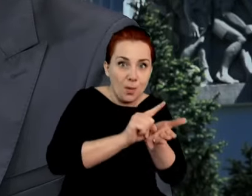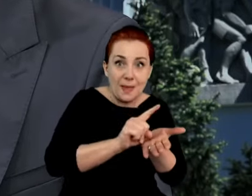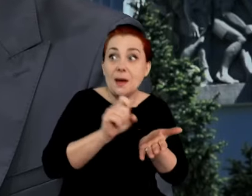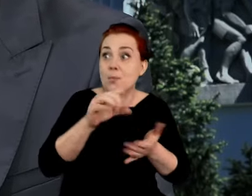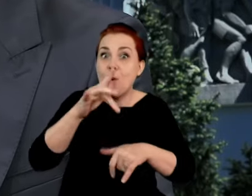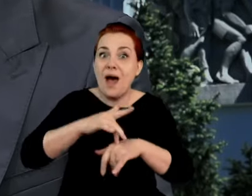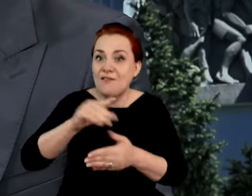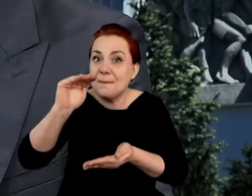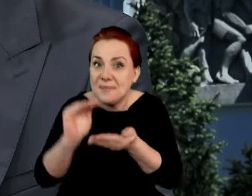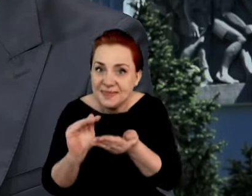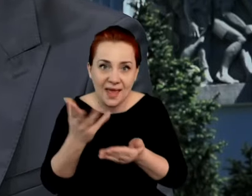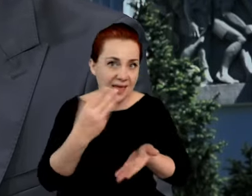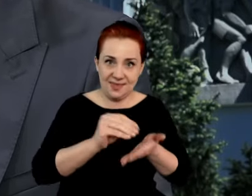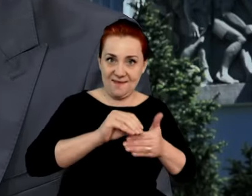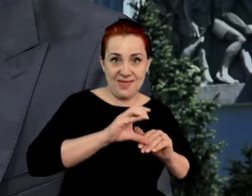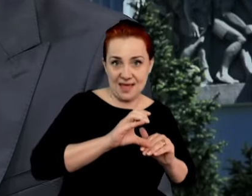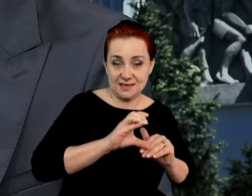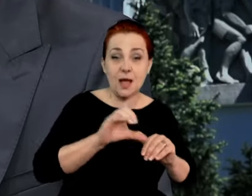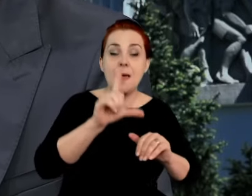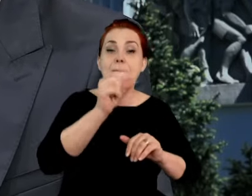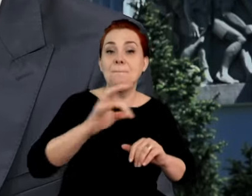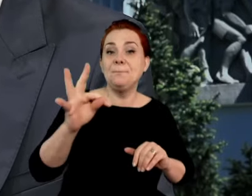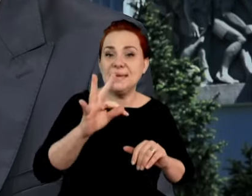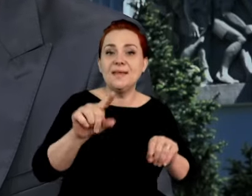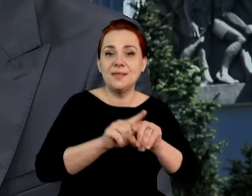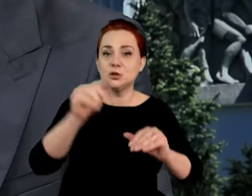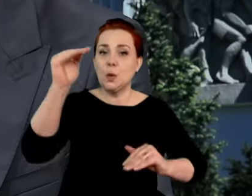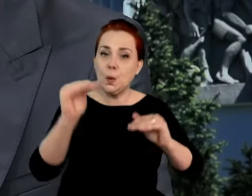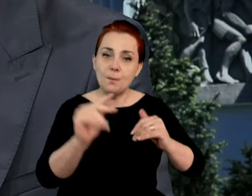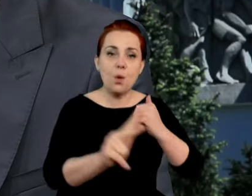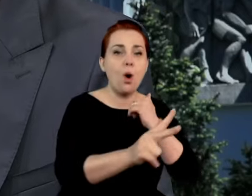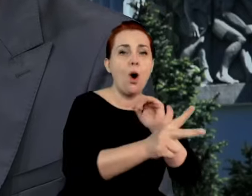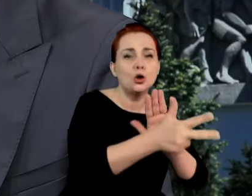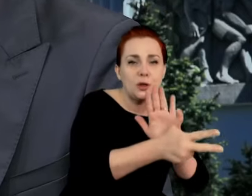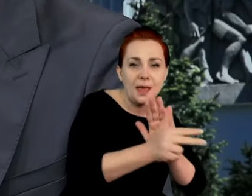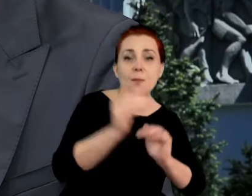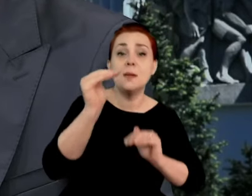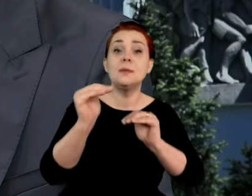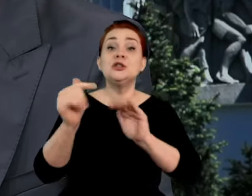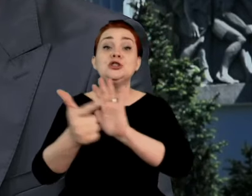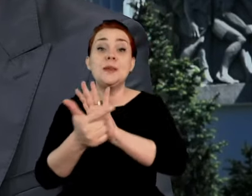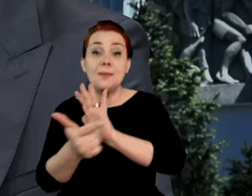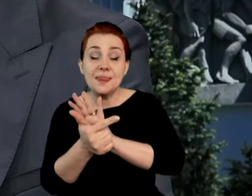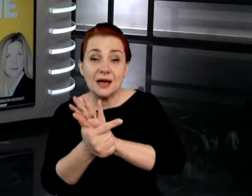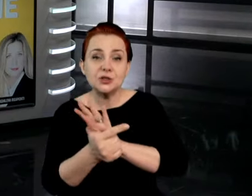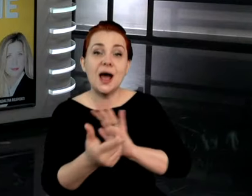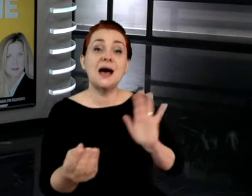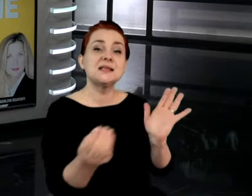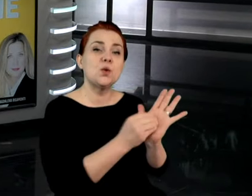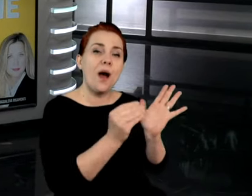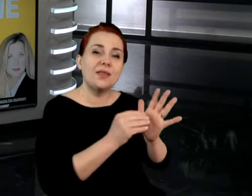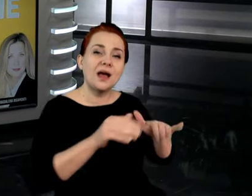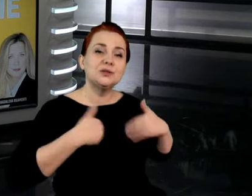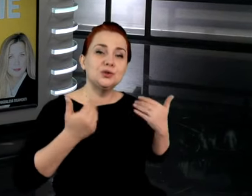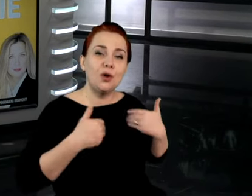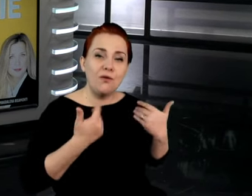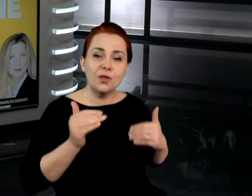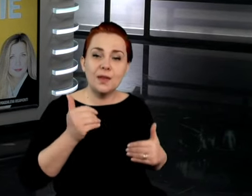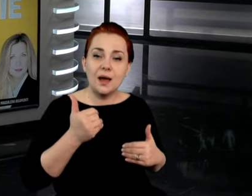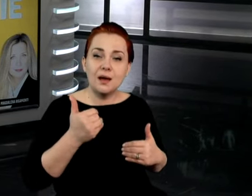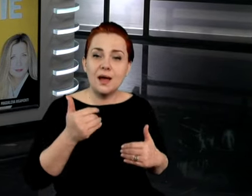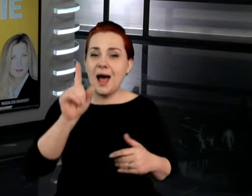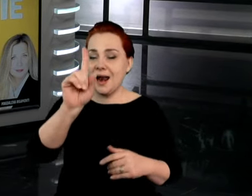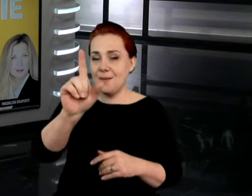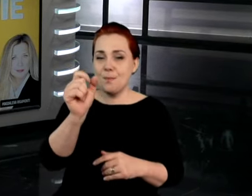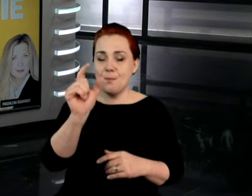I podatek PIT zmalał z 18 najpierw na 17, a spadka zdrowotna 69% i